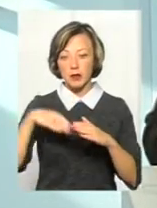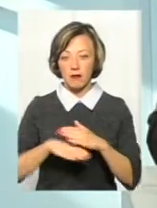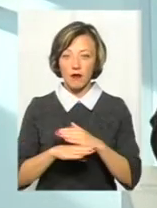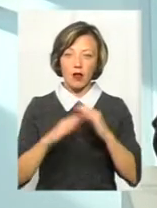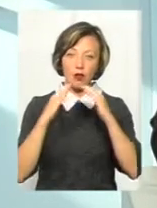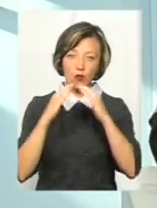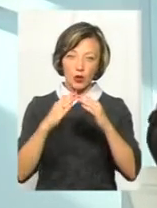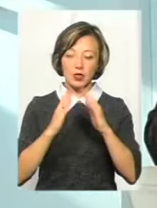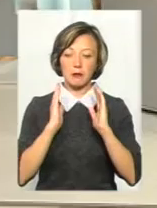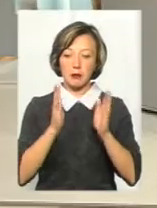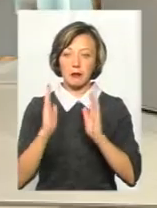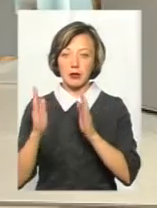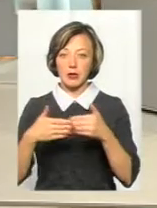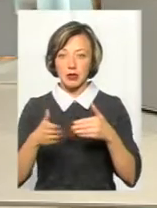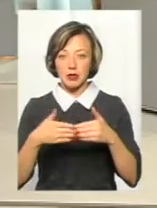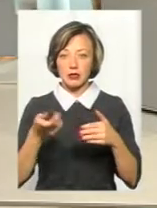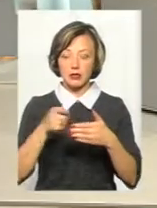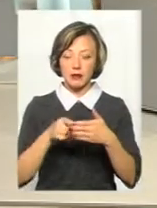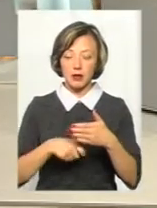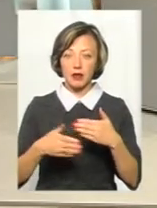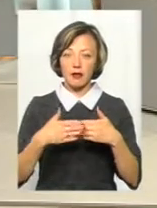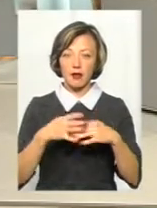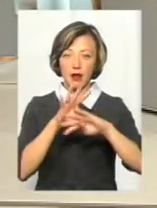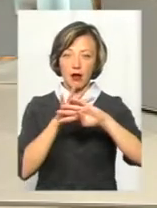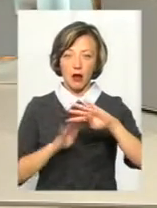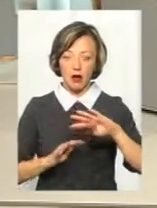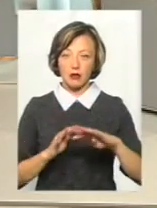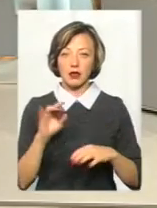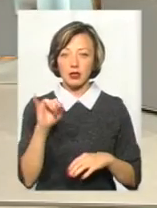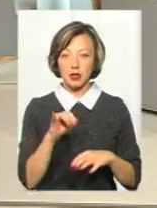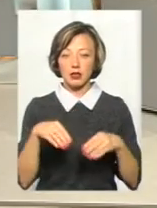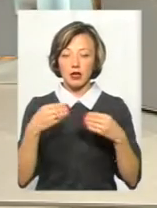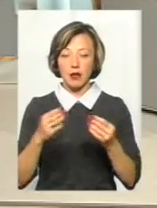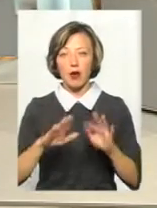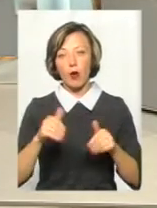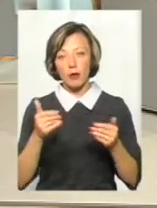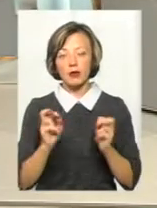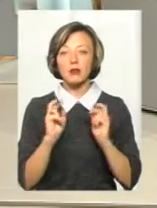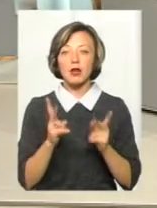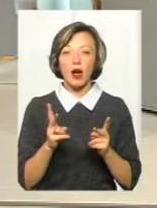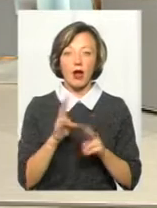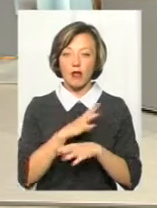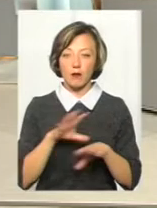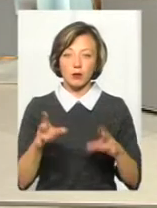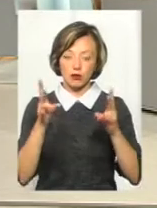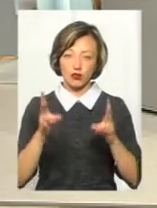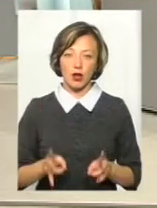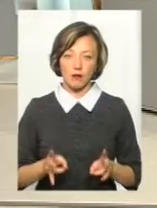горища, під'їзди, замки, двері, грати, і надаємо рекомендації, як не стати